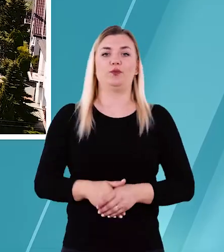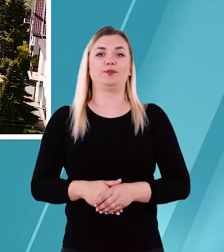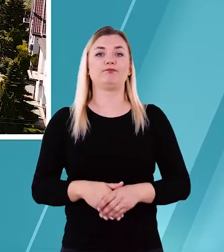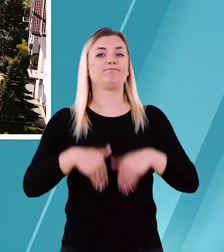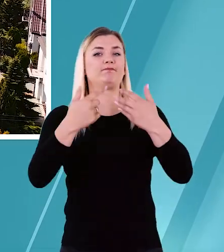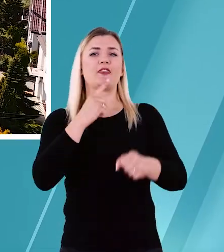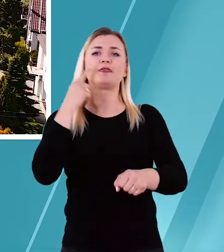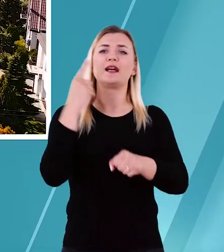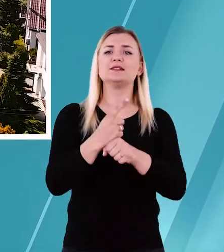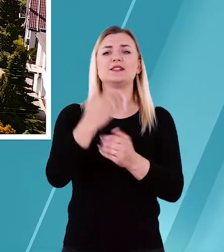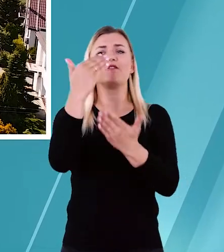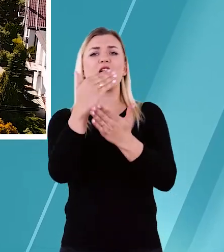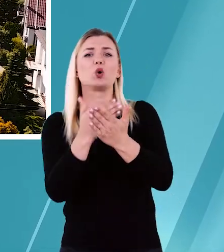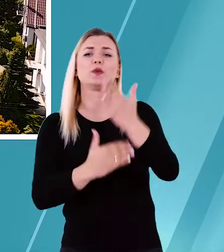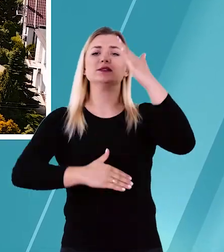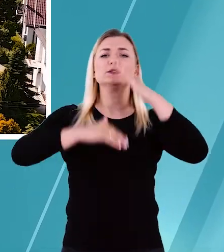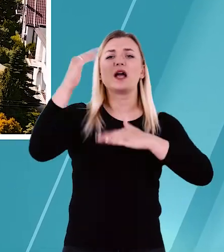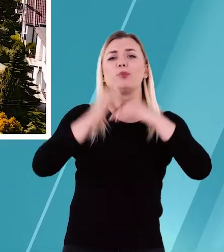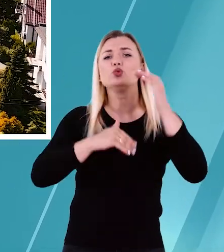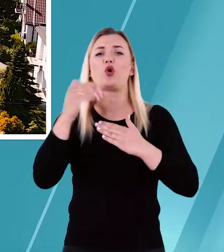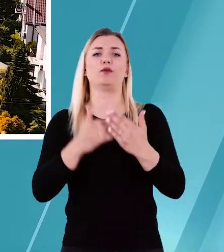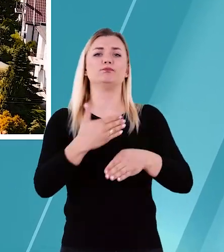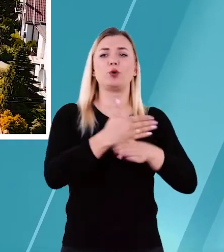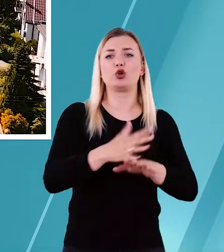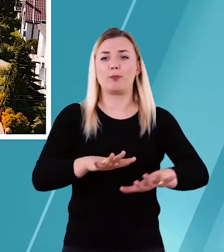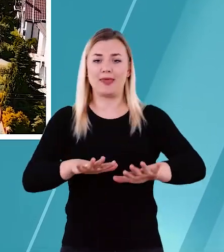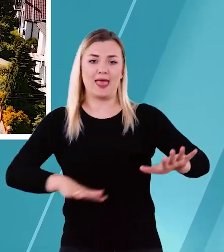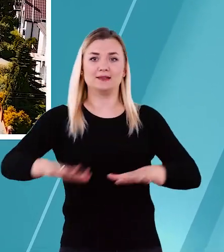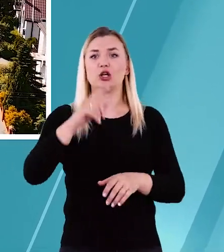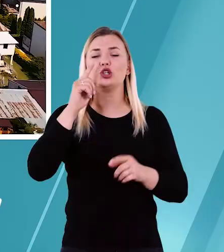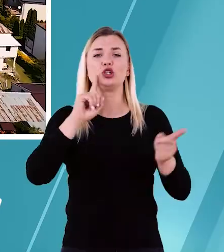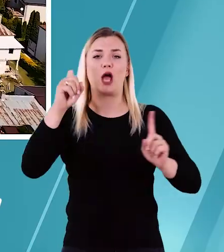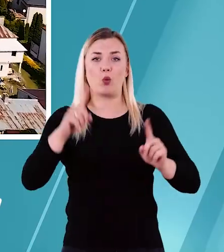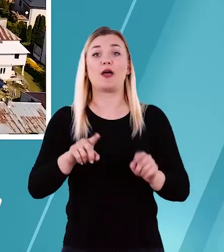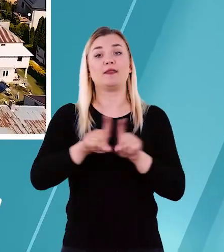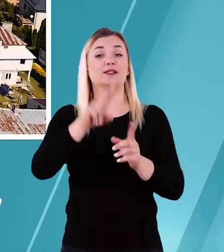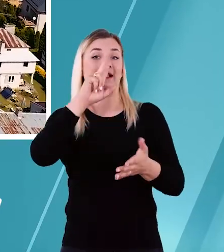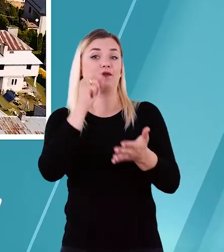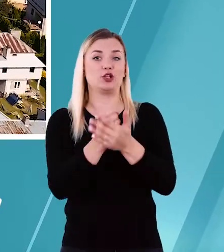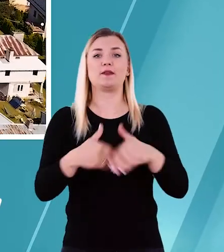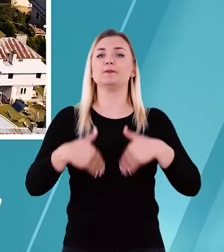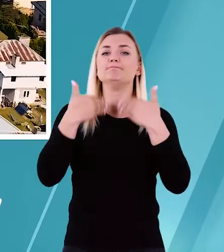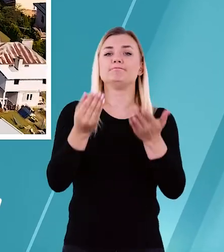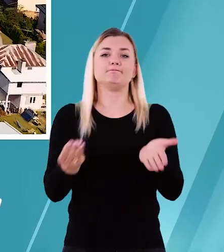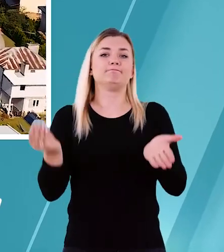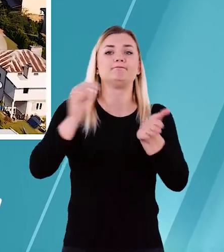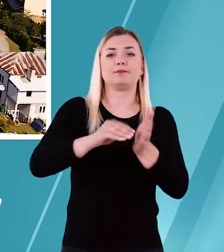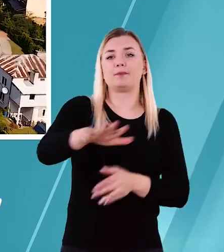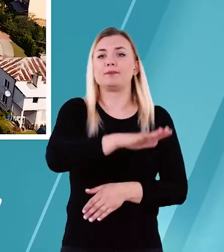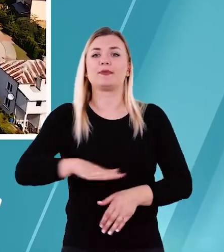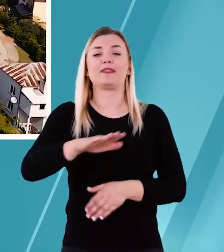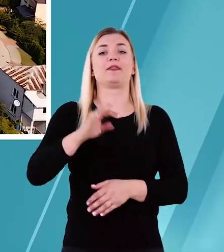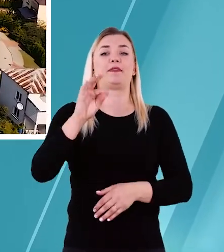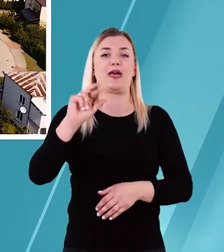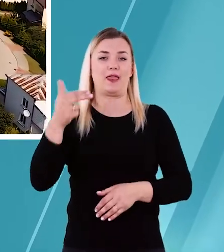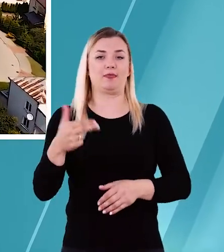wydaje decyzje o warunkach zabudowy, podziały geodezyjne działek, zaświadczenia o przeznaczeniu i rewitalizacji